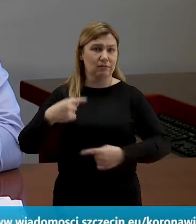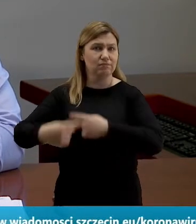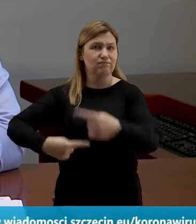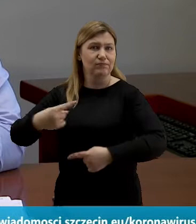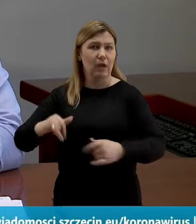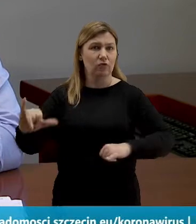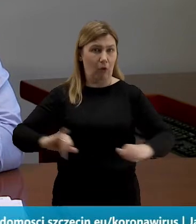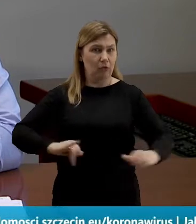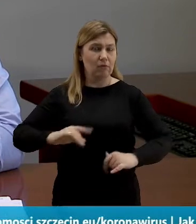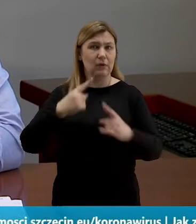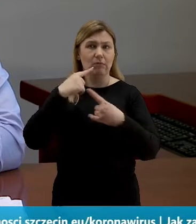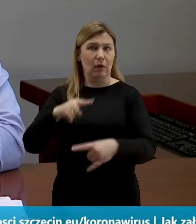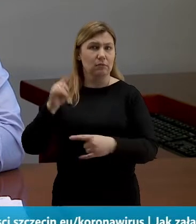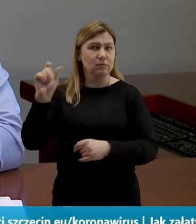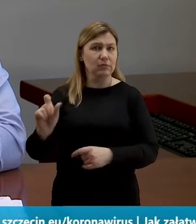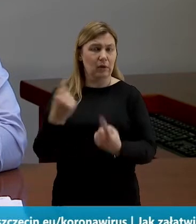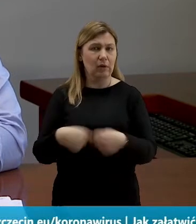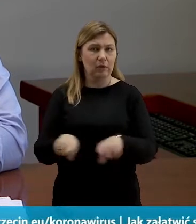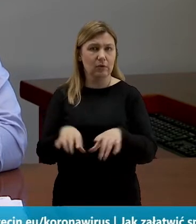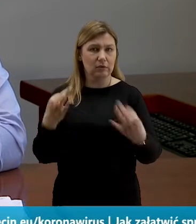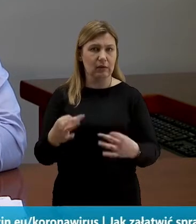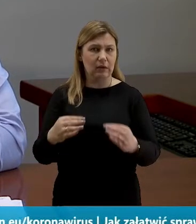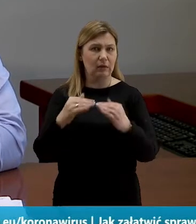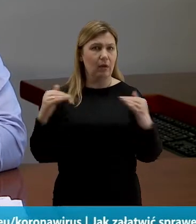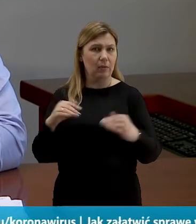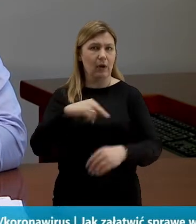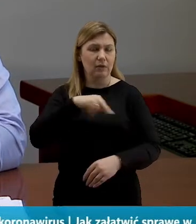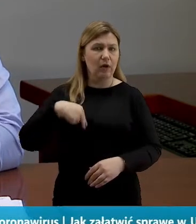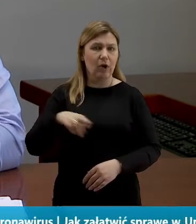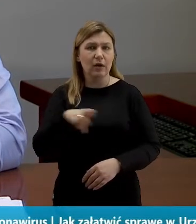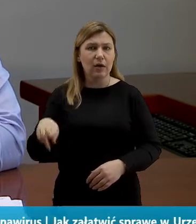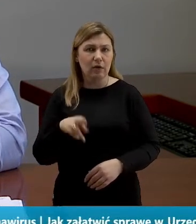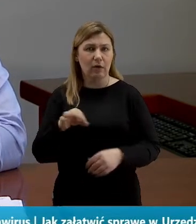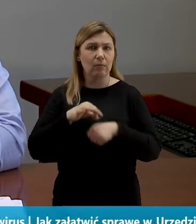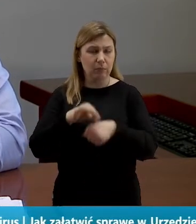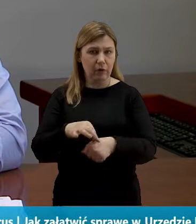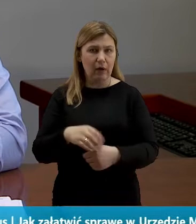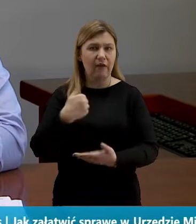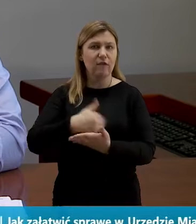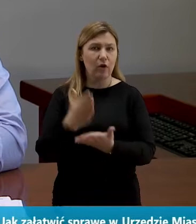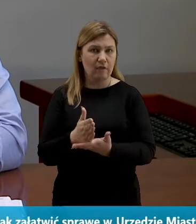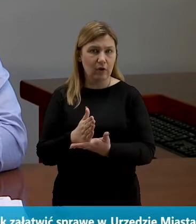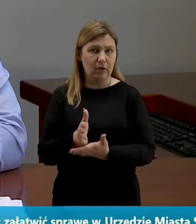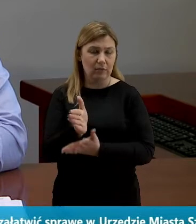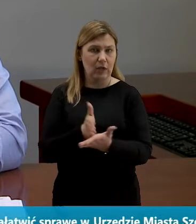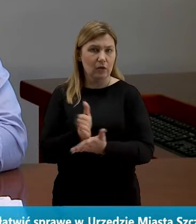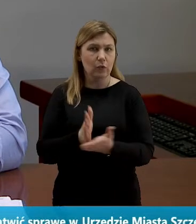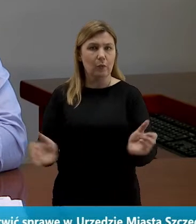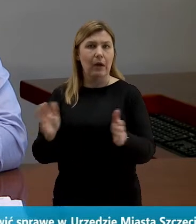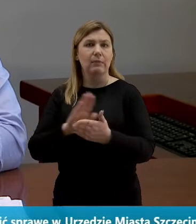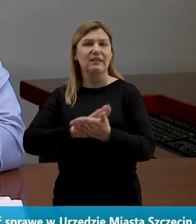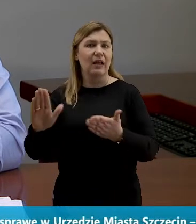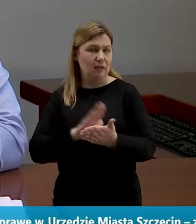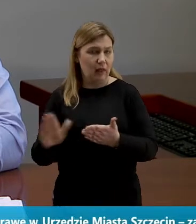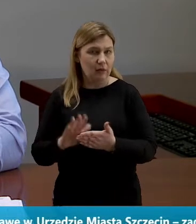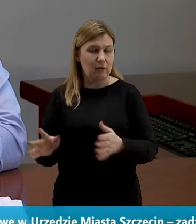działań rządowych, które są w tej chwili realizowane na poziomie naszego regionu. Prowadzi je wojewoda ze służbami sanitarnymi